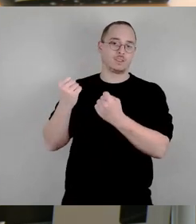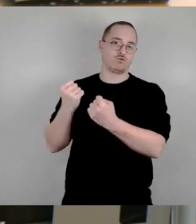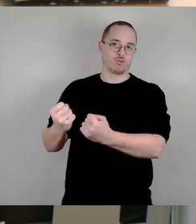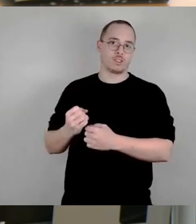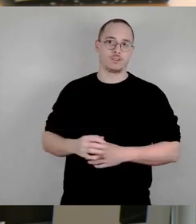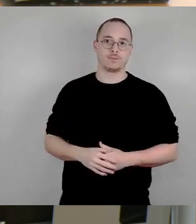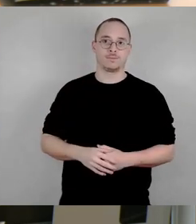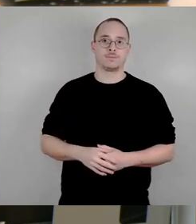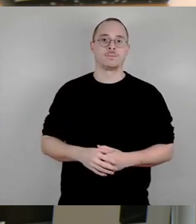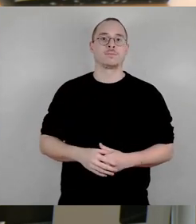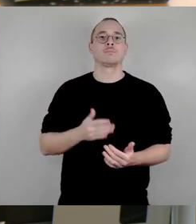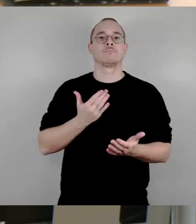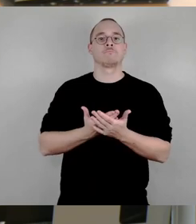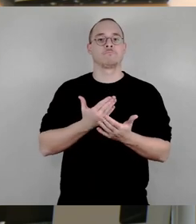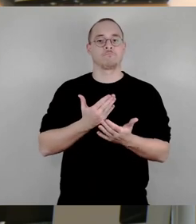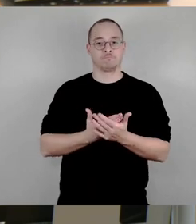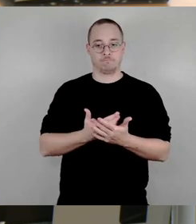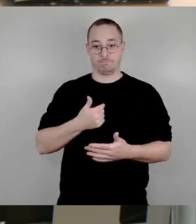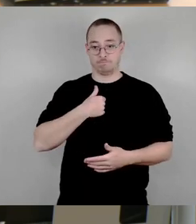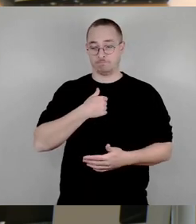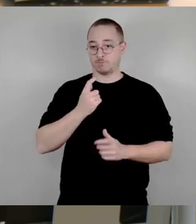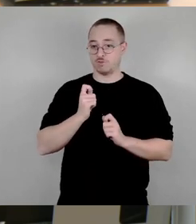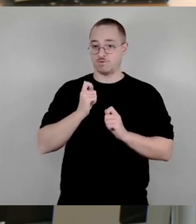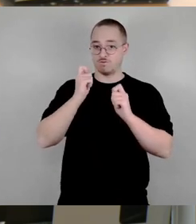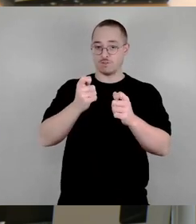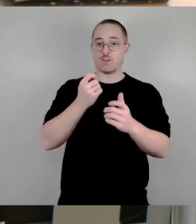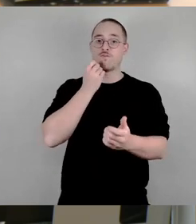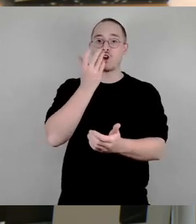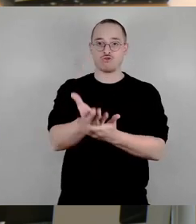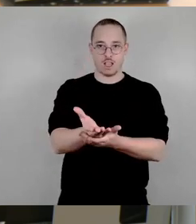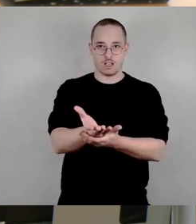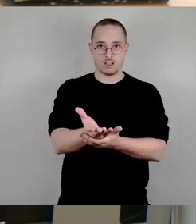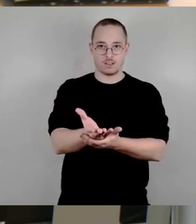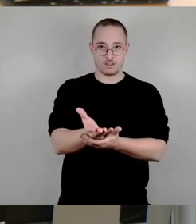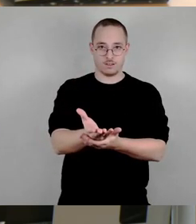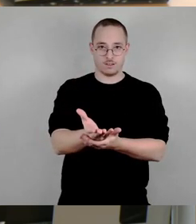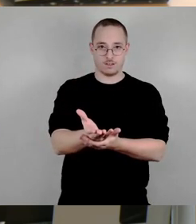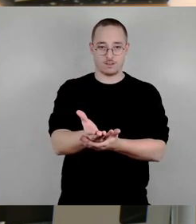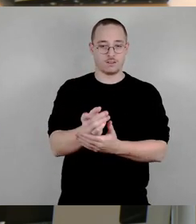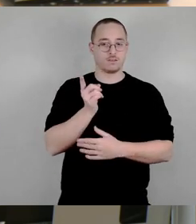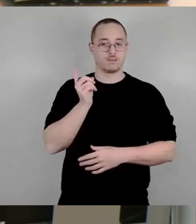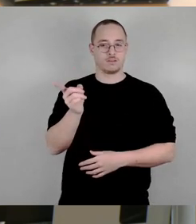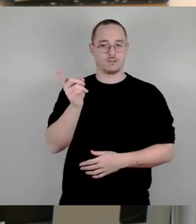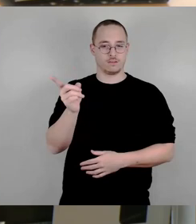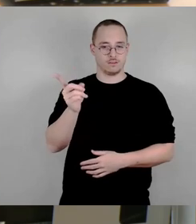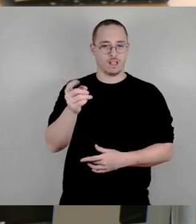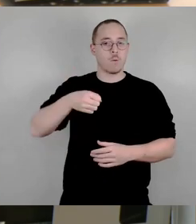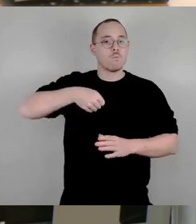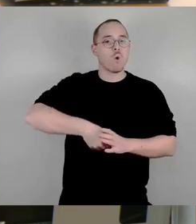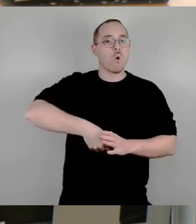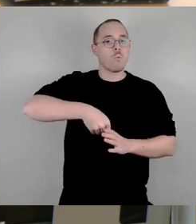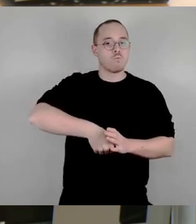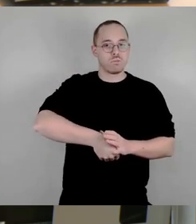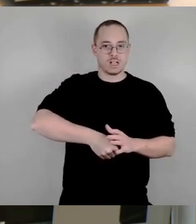schlagen wir von der Linken vor, für das Areal des Pumpspeicherwerks und des